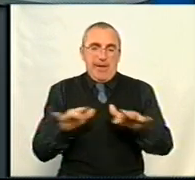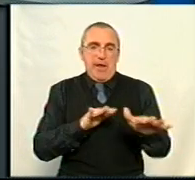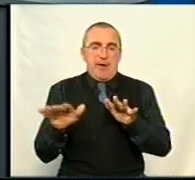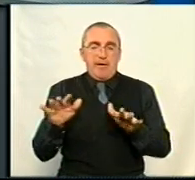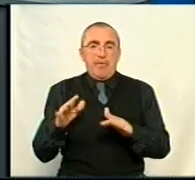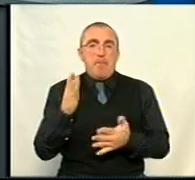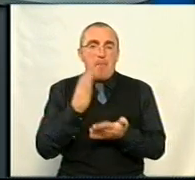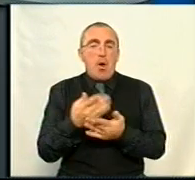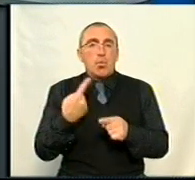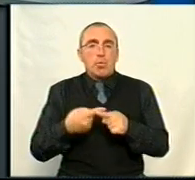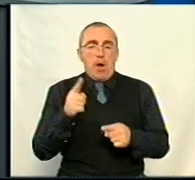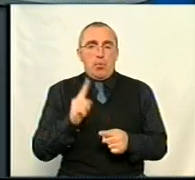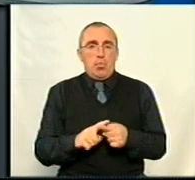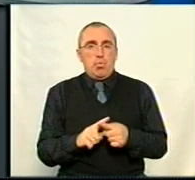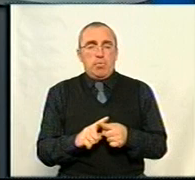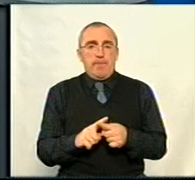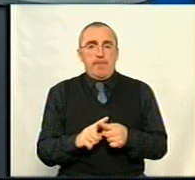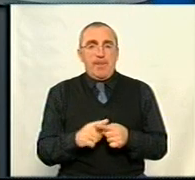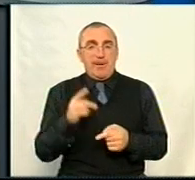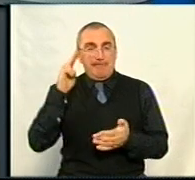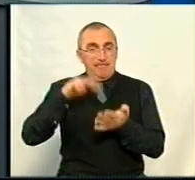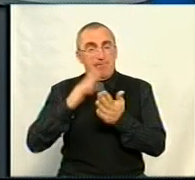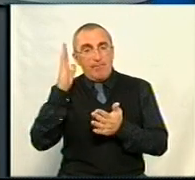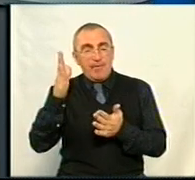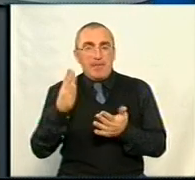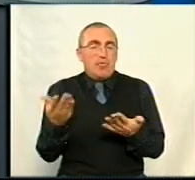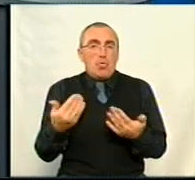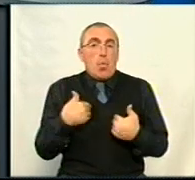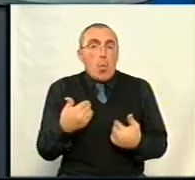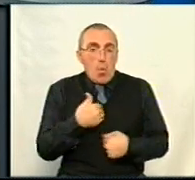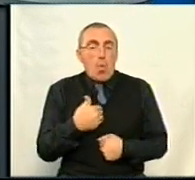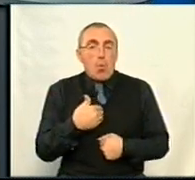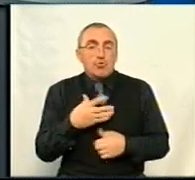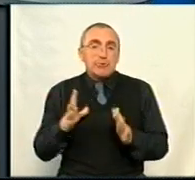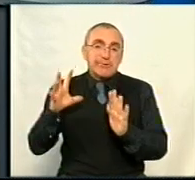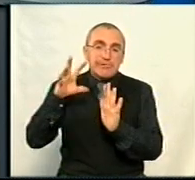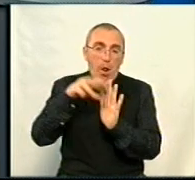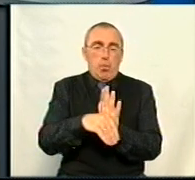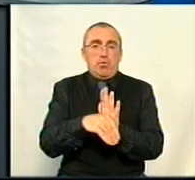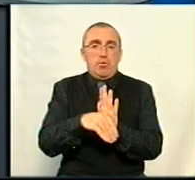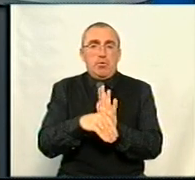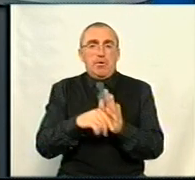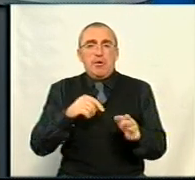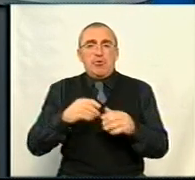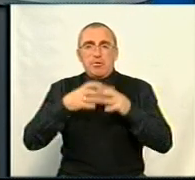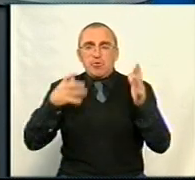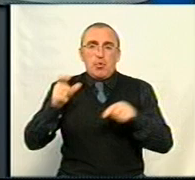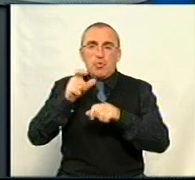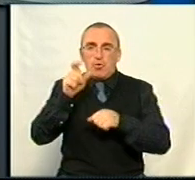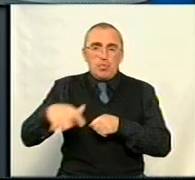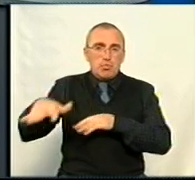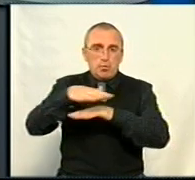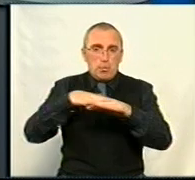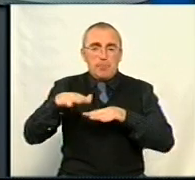Маю таку стратегію чи візію, я хочу залучити широке громадянське суспільство